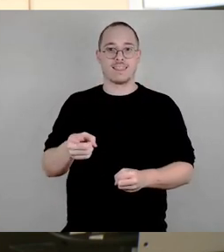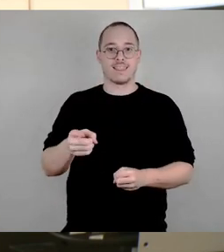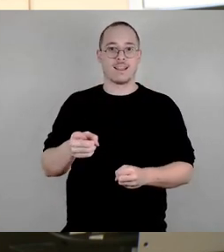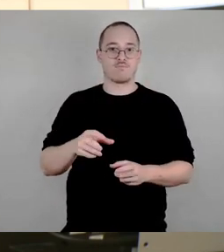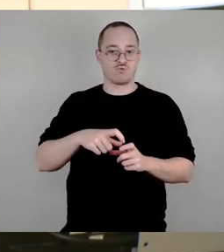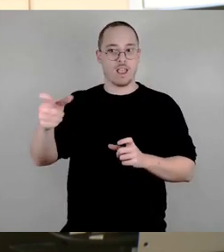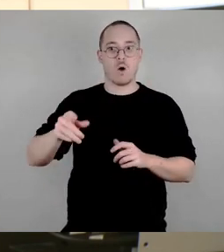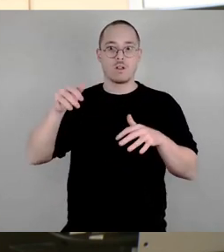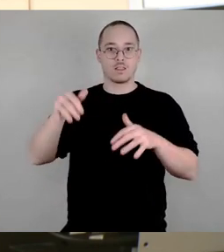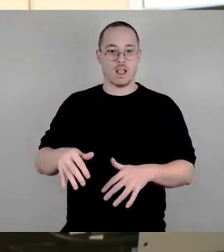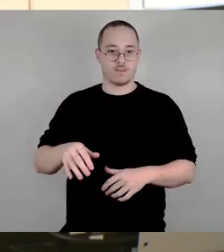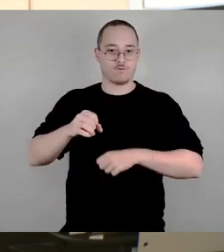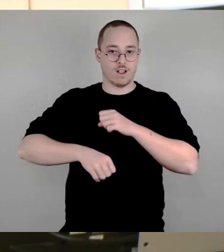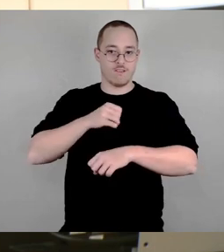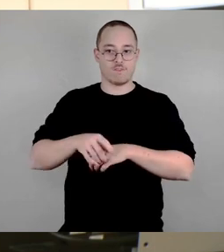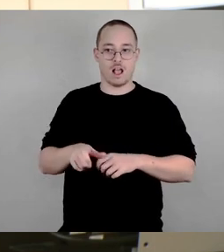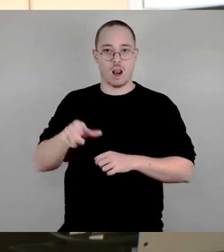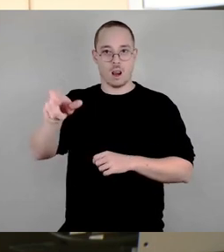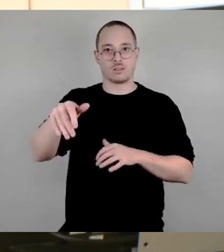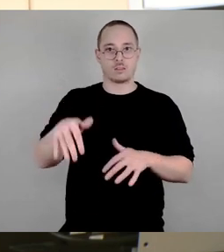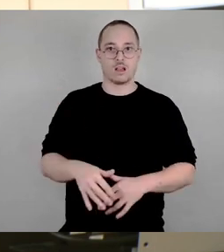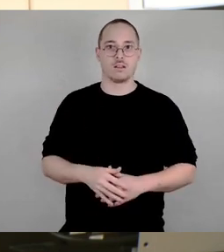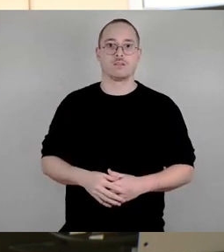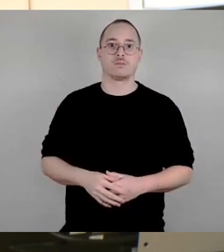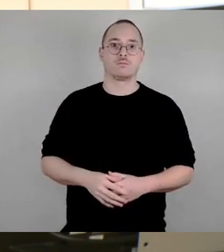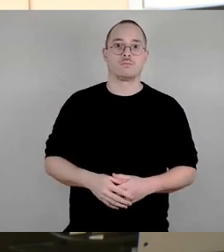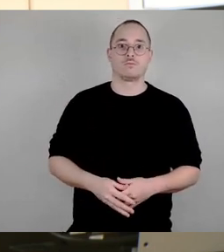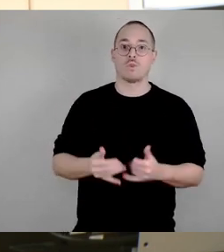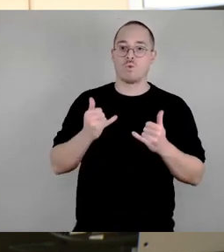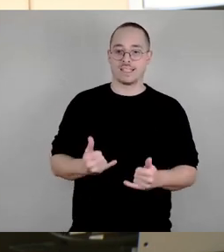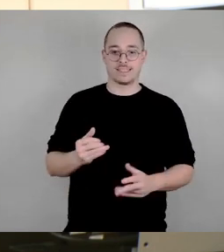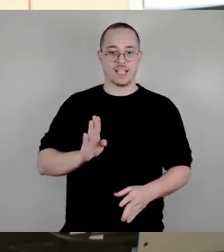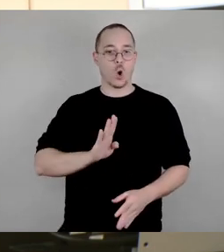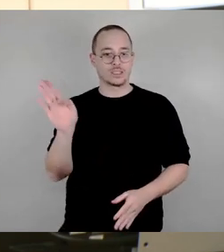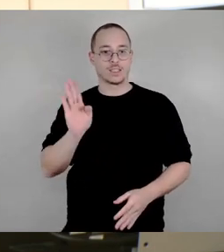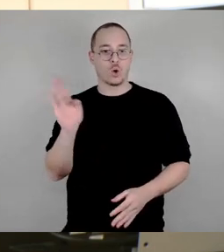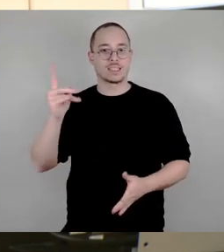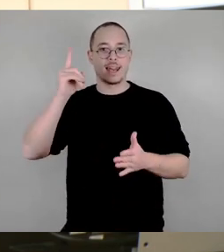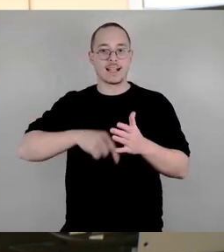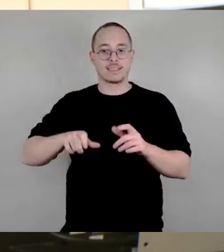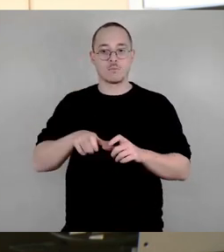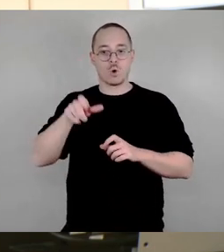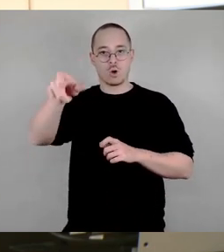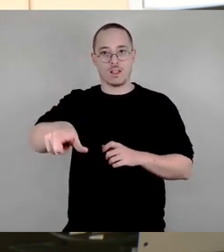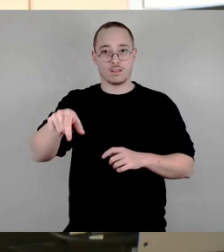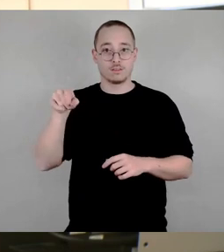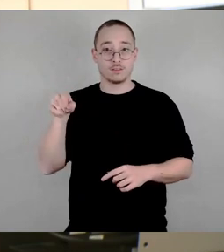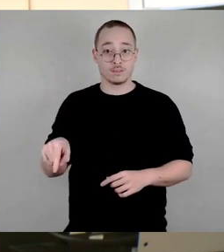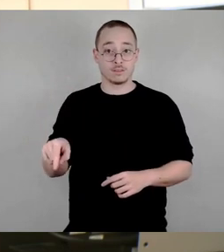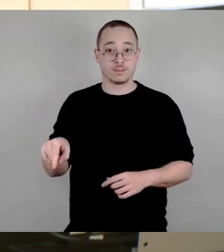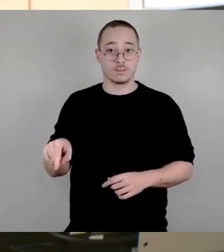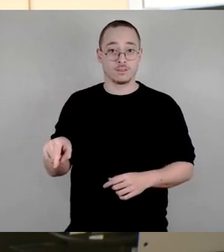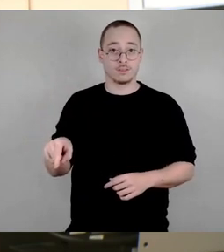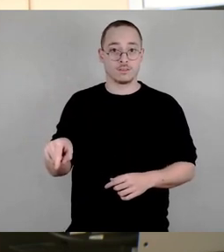So, und nun stehen wir gedanklich im Osten bei der letzten Brücke, die wir noch haben auf dem Stadtgebiet, ohne